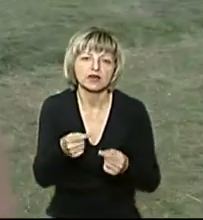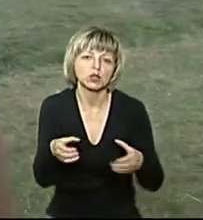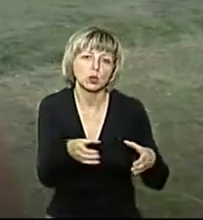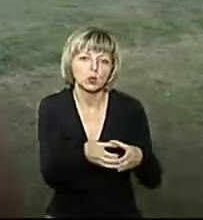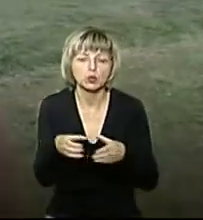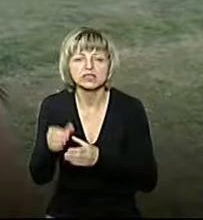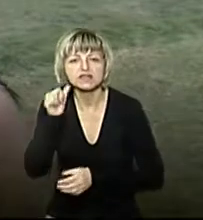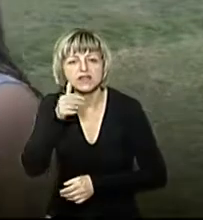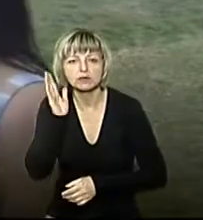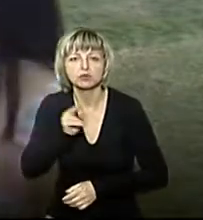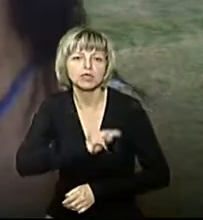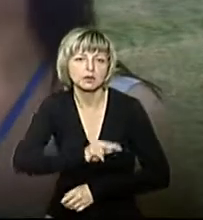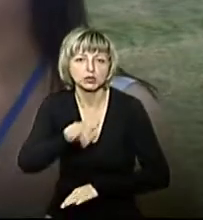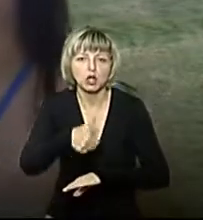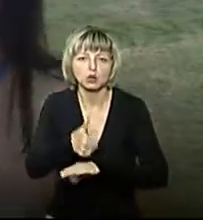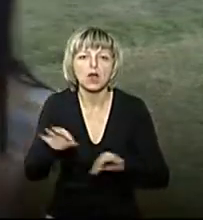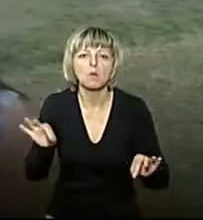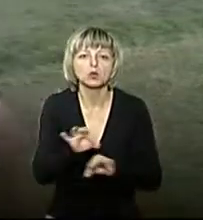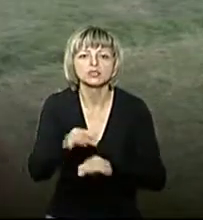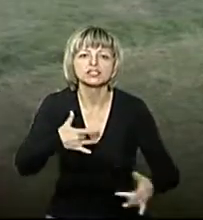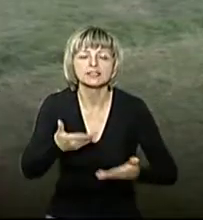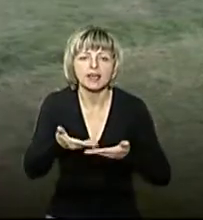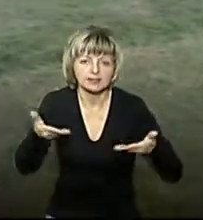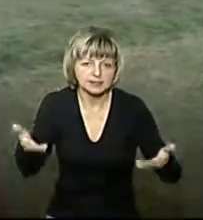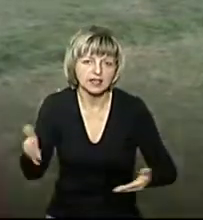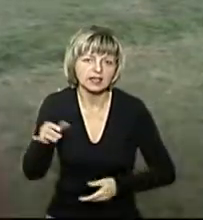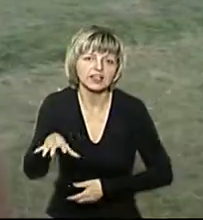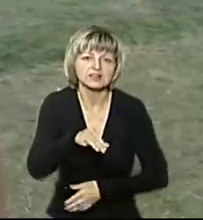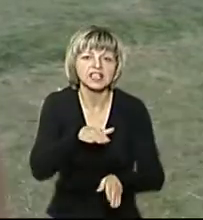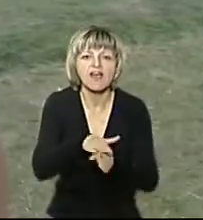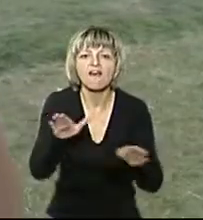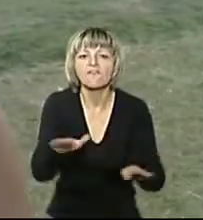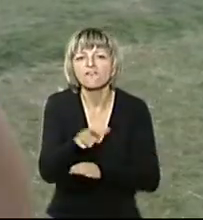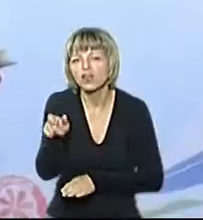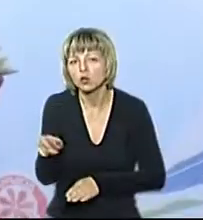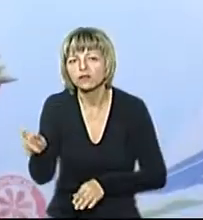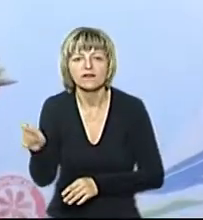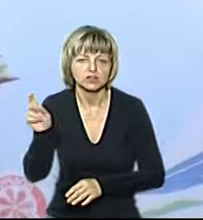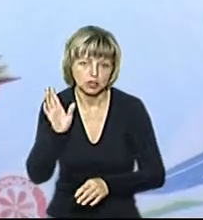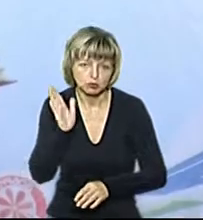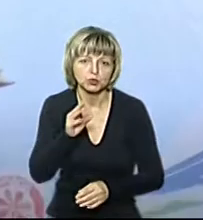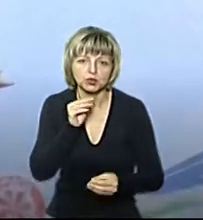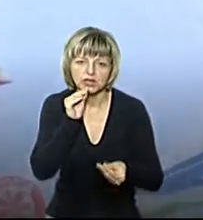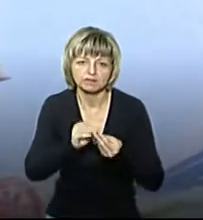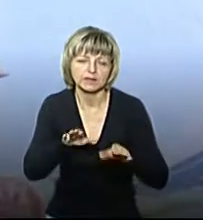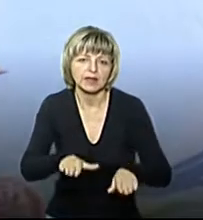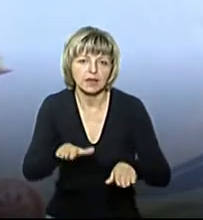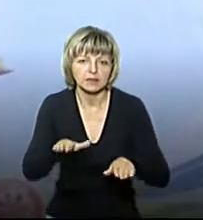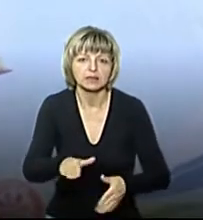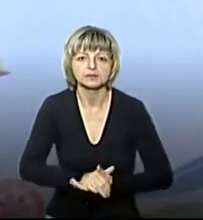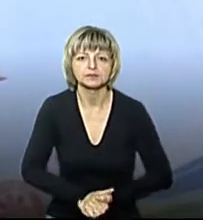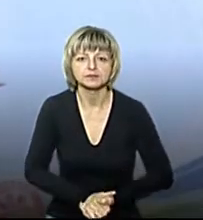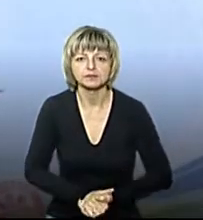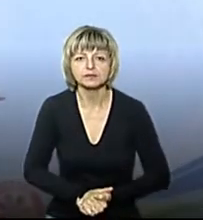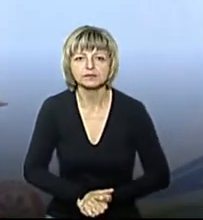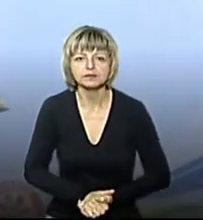Вже завтра буде працювати головна музична сцена і відповідно вже всі виконавці будуть на місці. Вибираю з-поміж бритві,